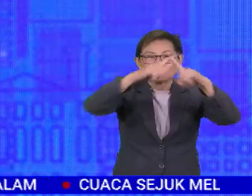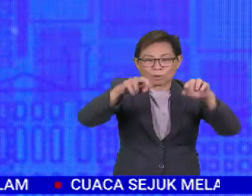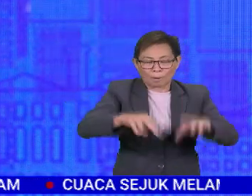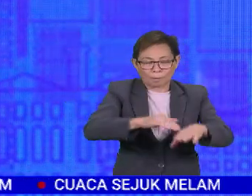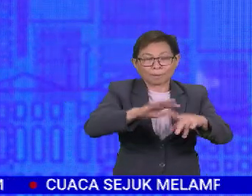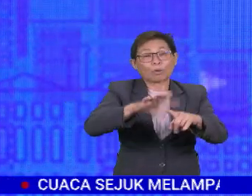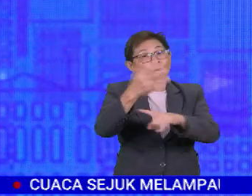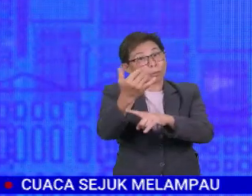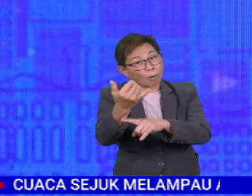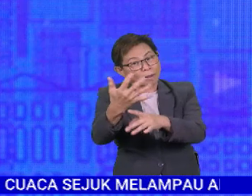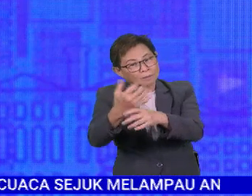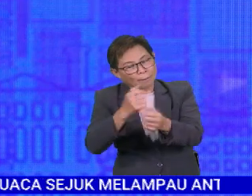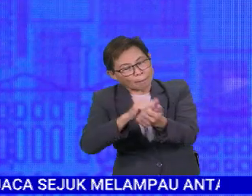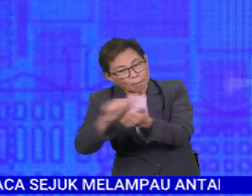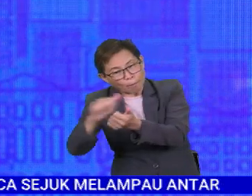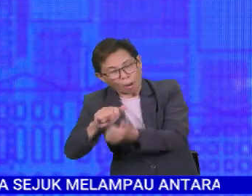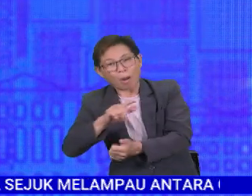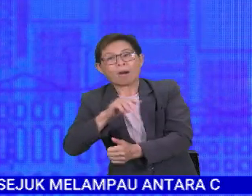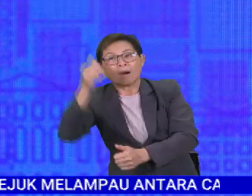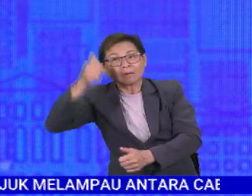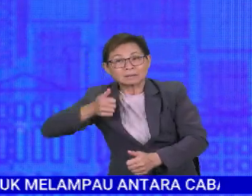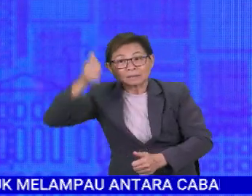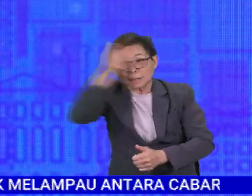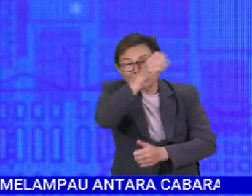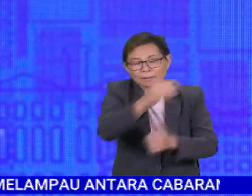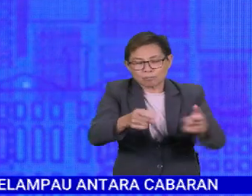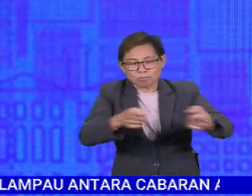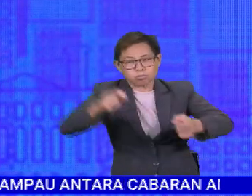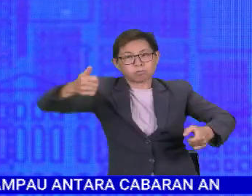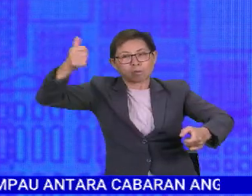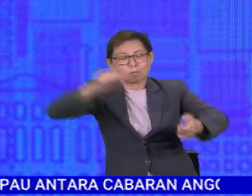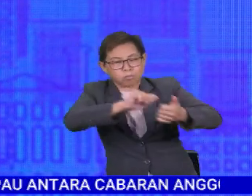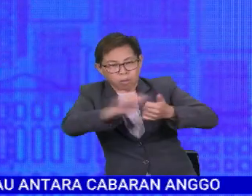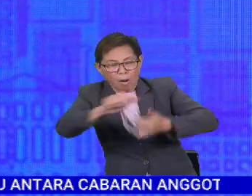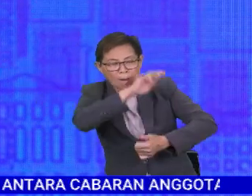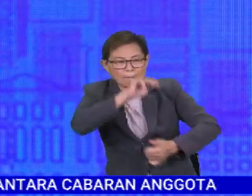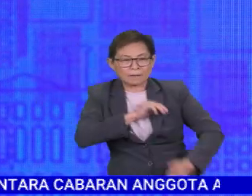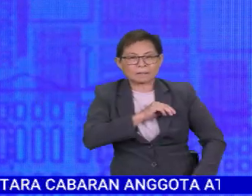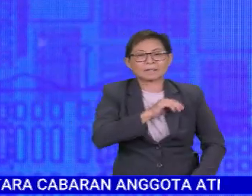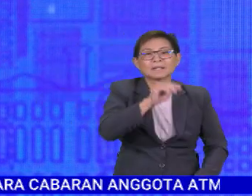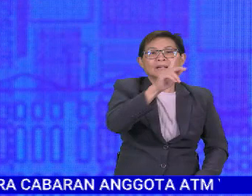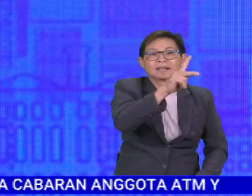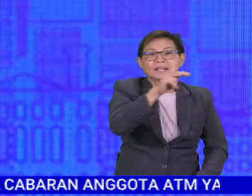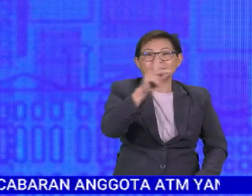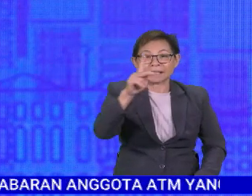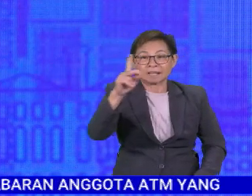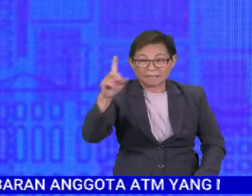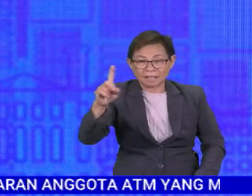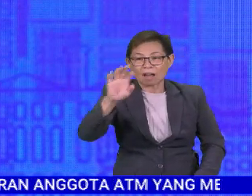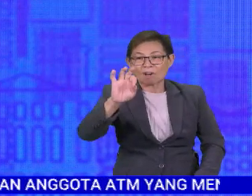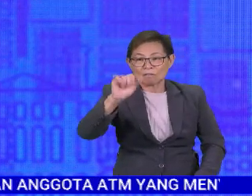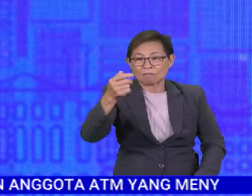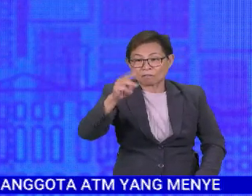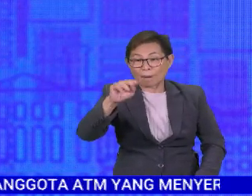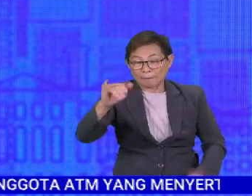ini selepas mendapat kelulusan Kabinet serta pengurusan tertinggi. Menteri Komunikasi dan Digital Fahmi Fadzil berkata, ia